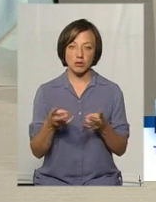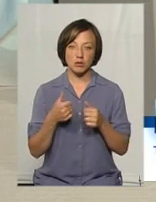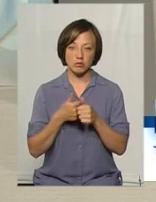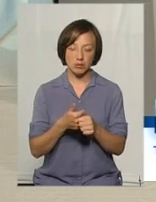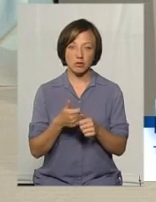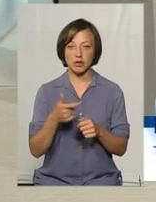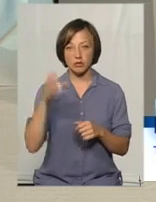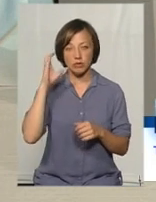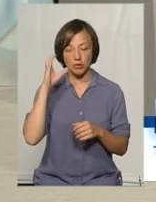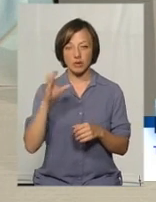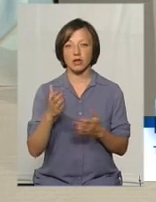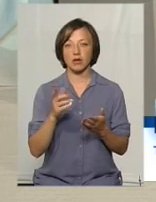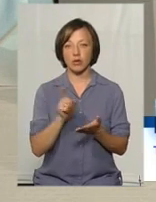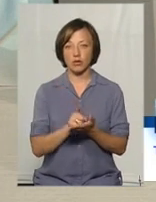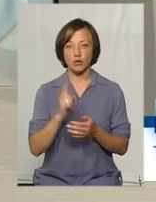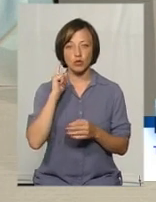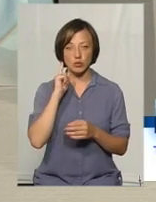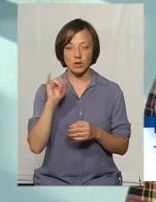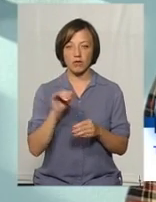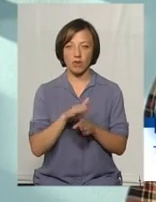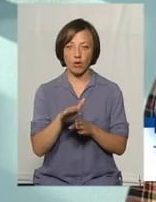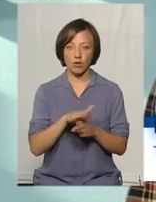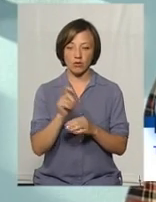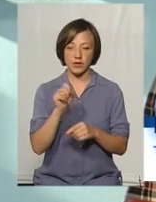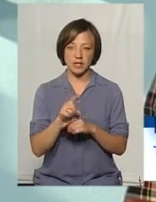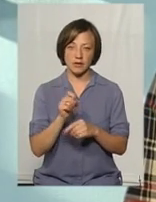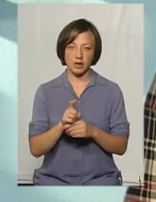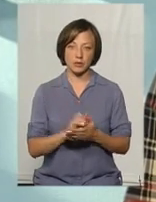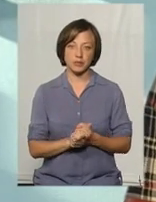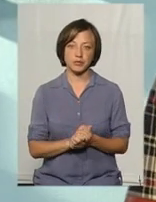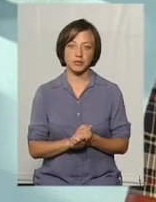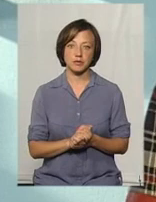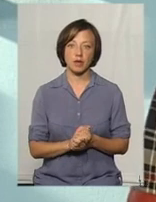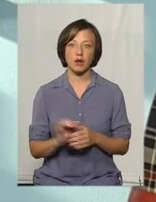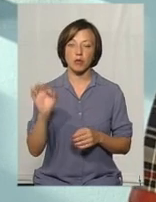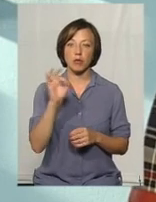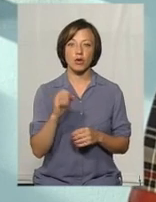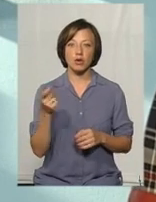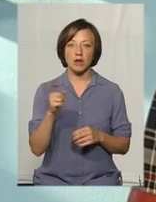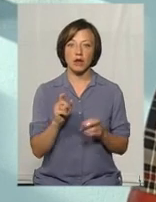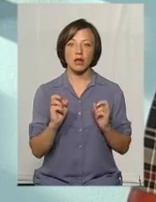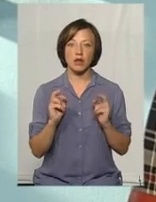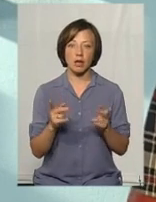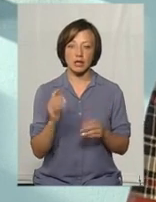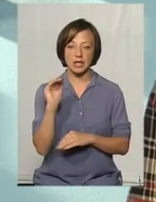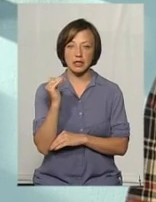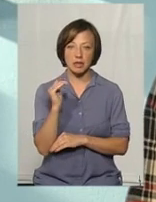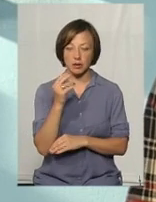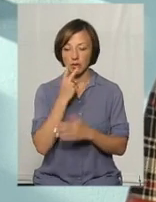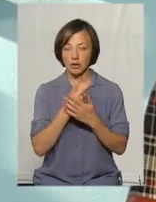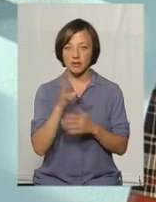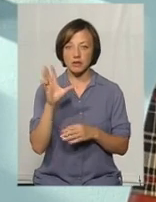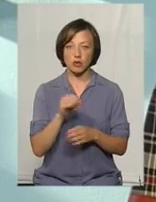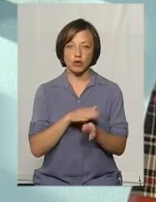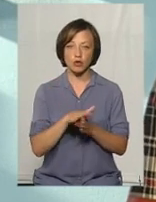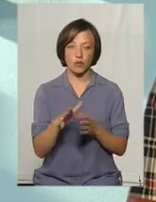І саме головне вміння слухати, почути його і виконувати ці вказівки. Щодо того, як дитина відзеркалює все,